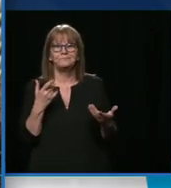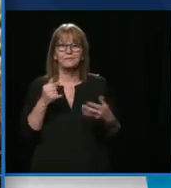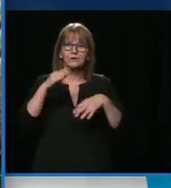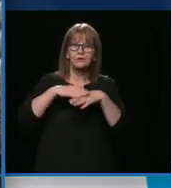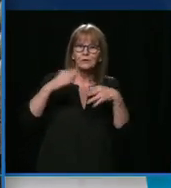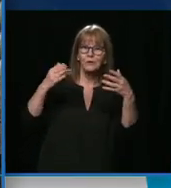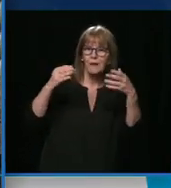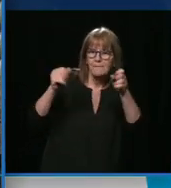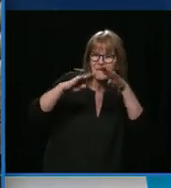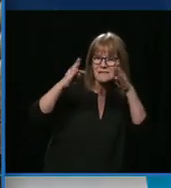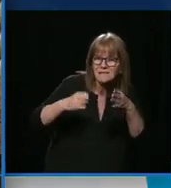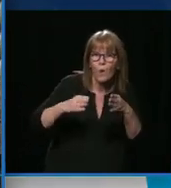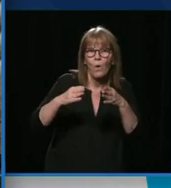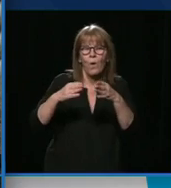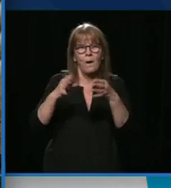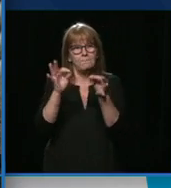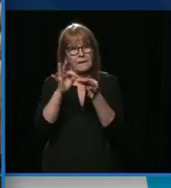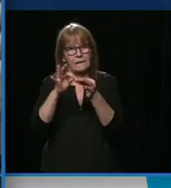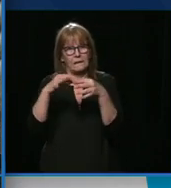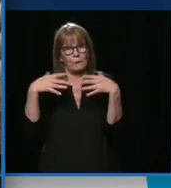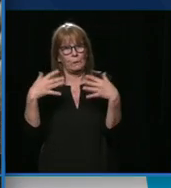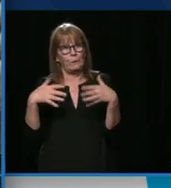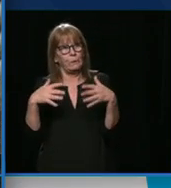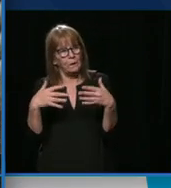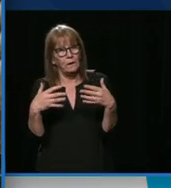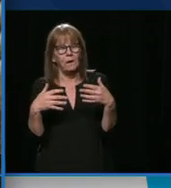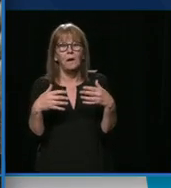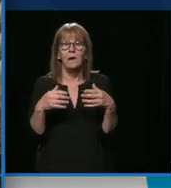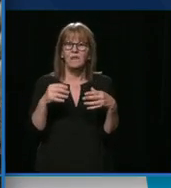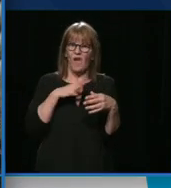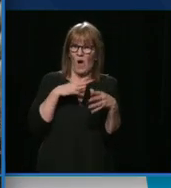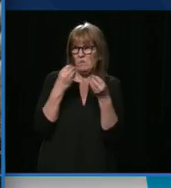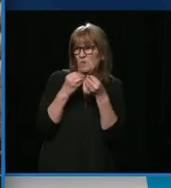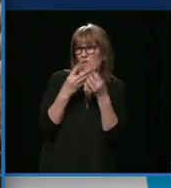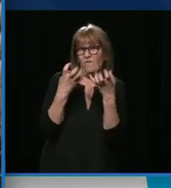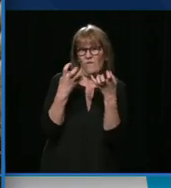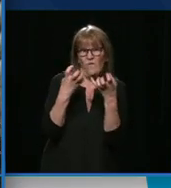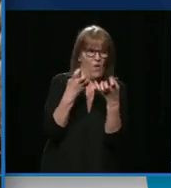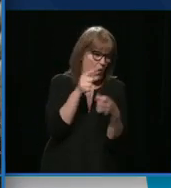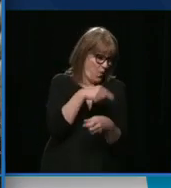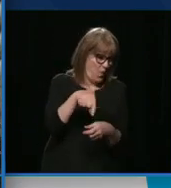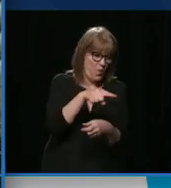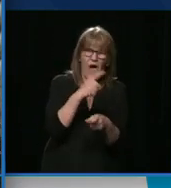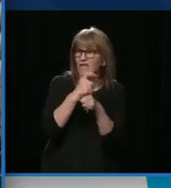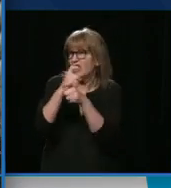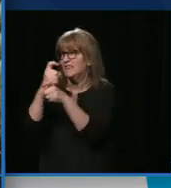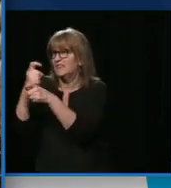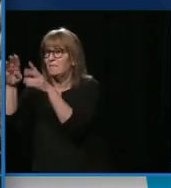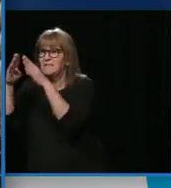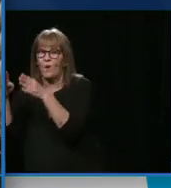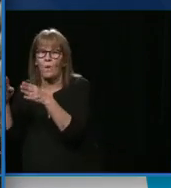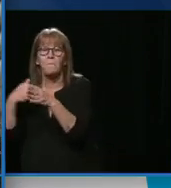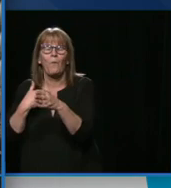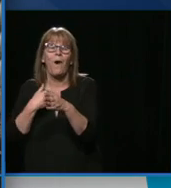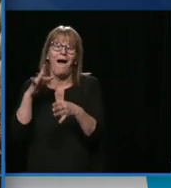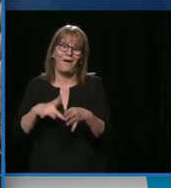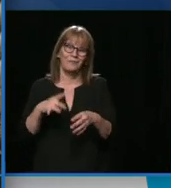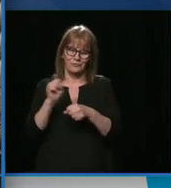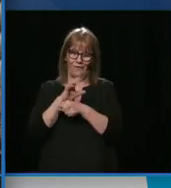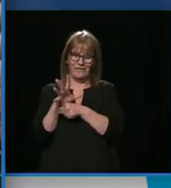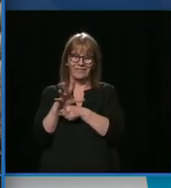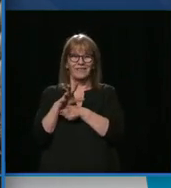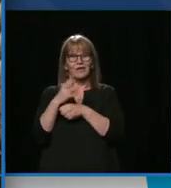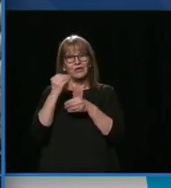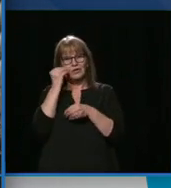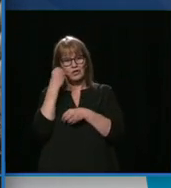est extrêmement forte, parce que la pandémie a provoqué un désir d'avoir plus d'espace. Et en plus, on a